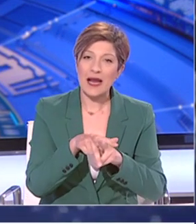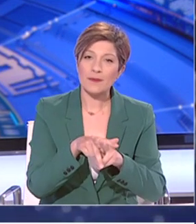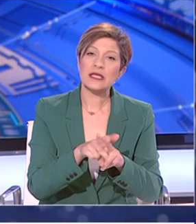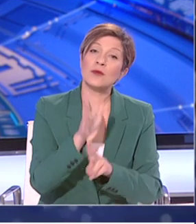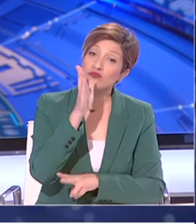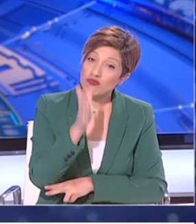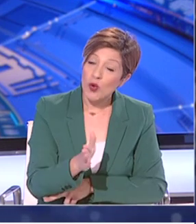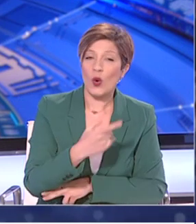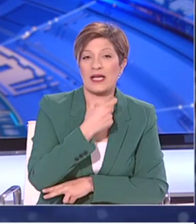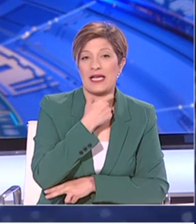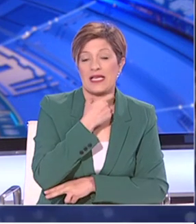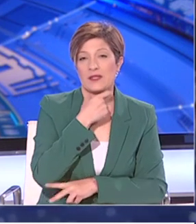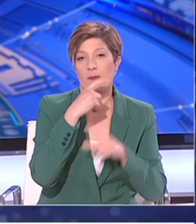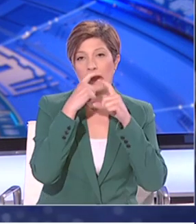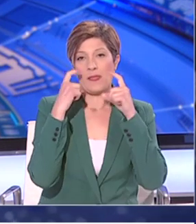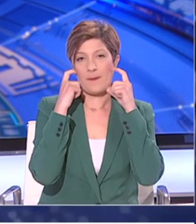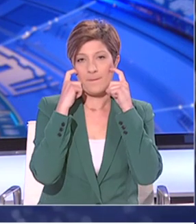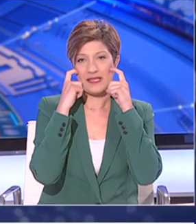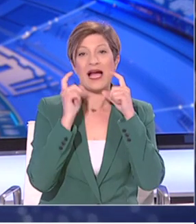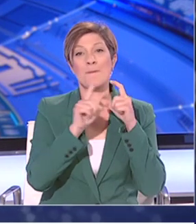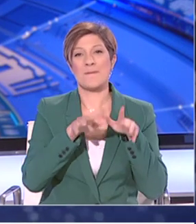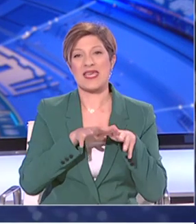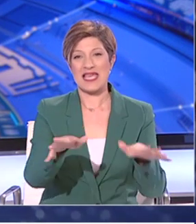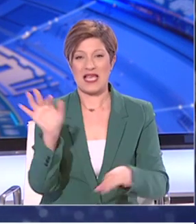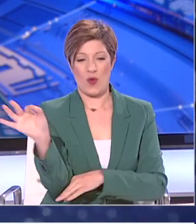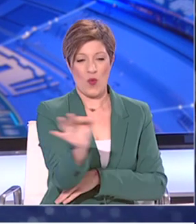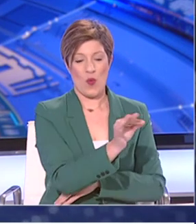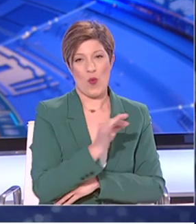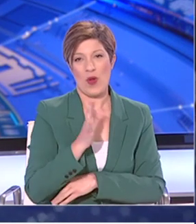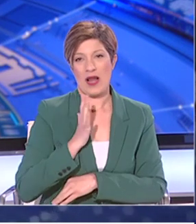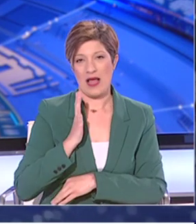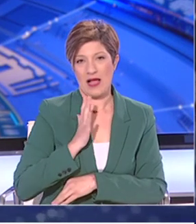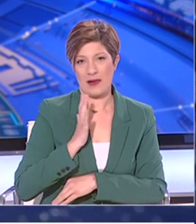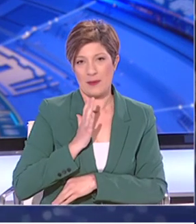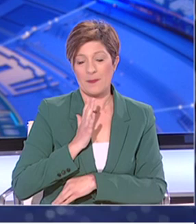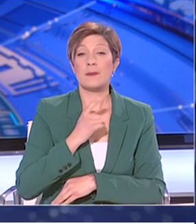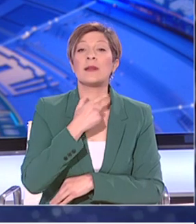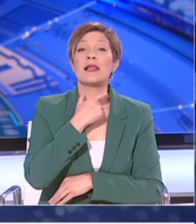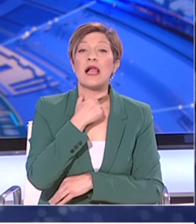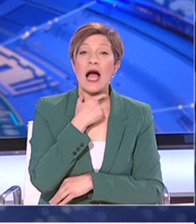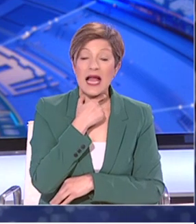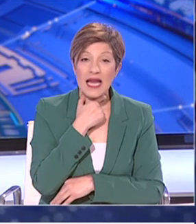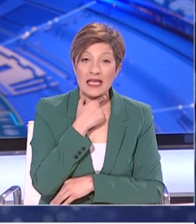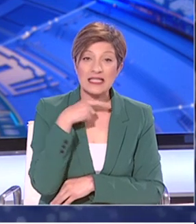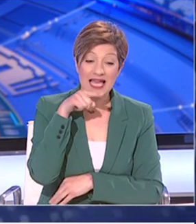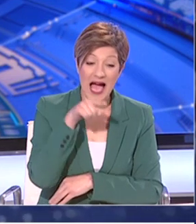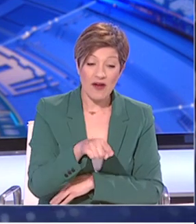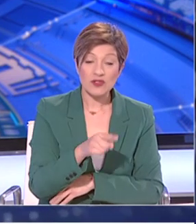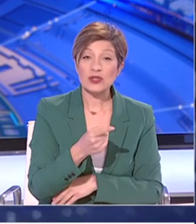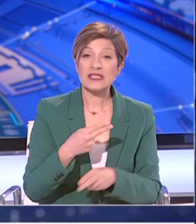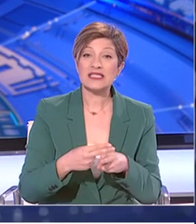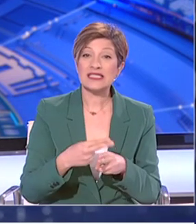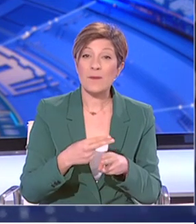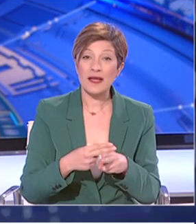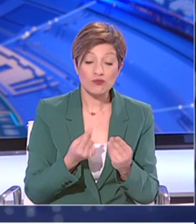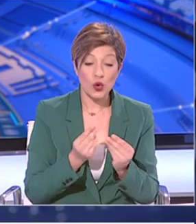ωφέλη, κυρίως για την αποφυγή διασποράς από ασυμπτωματικούς ασθενείς. Η ανάγκη αυτή έχει άμεση σχέση